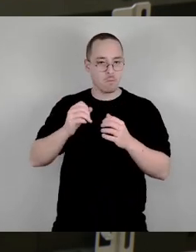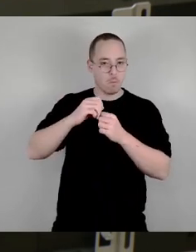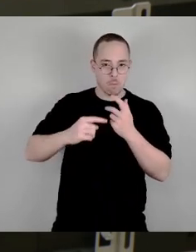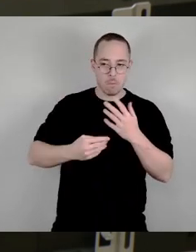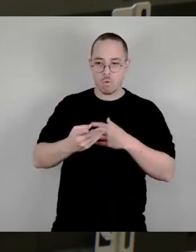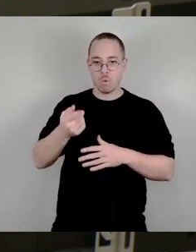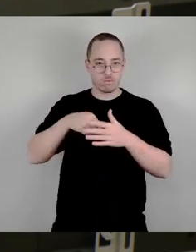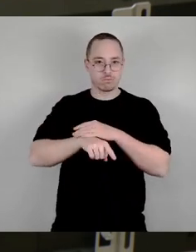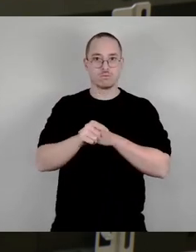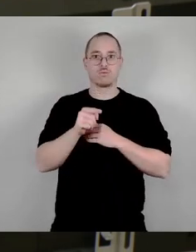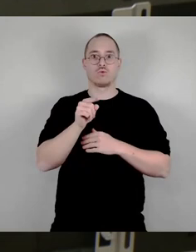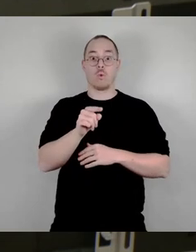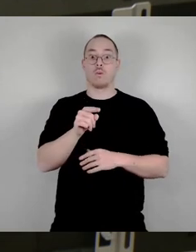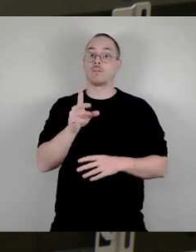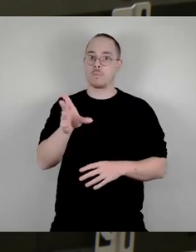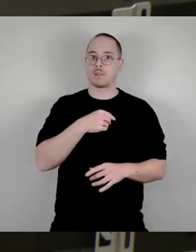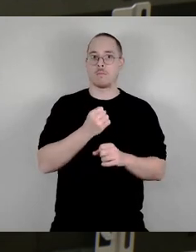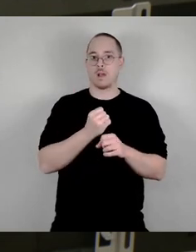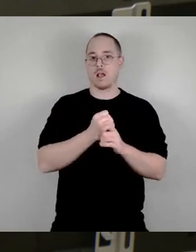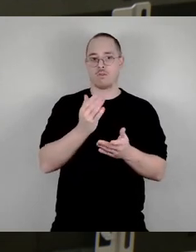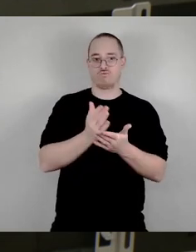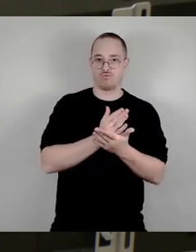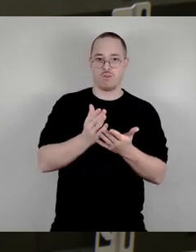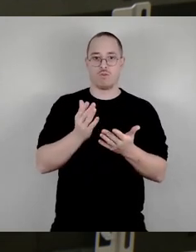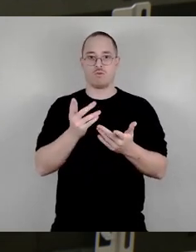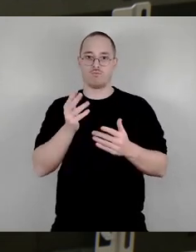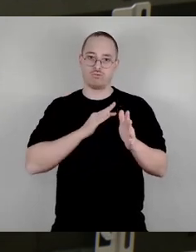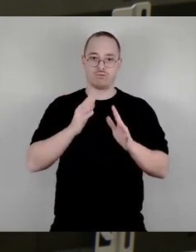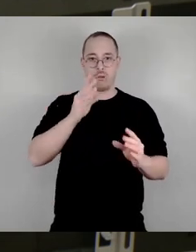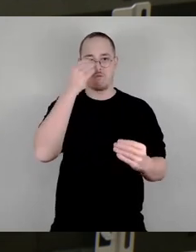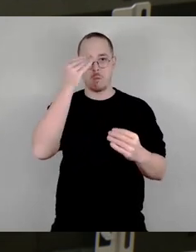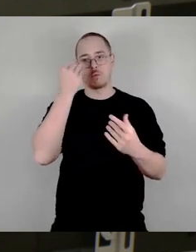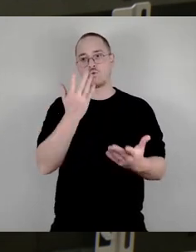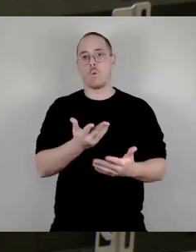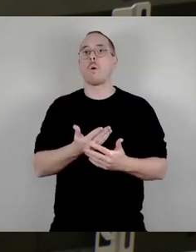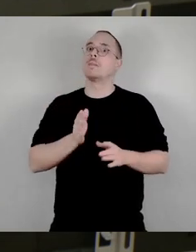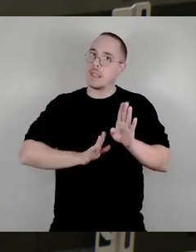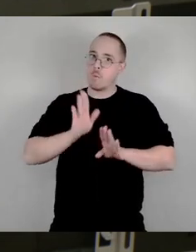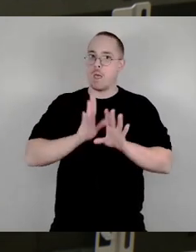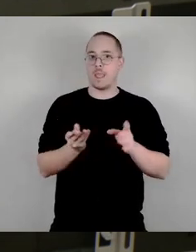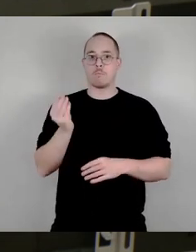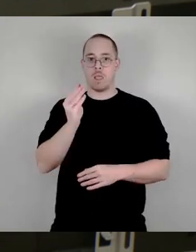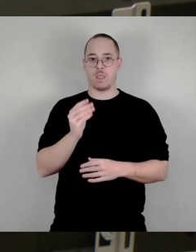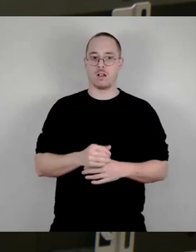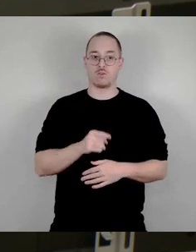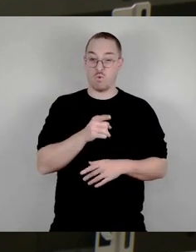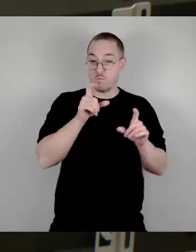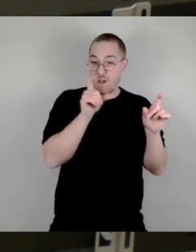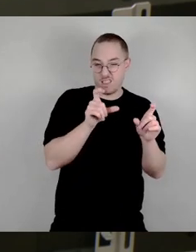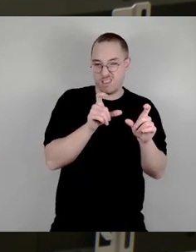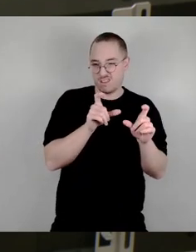Demokratiebeitrag. Ich glaube nicht, dass die Demokratiebeiträge einer solchen Party besonders hochwertig sind.